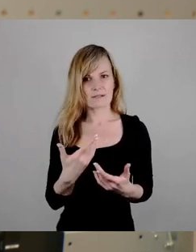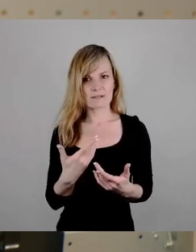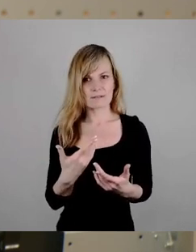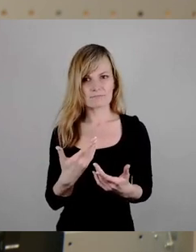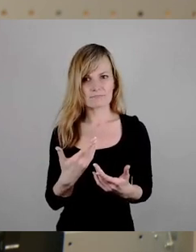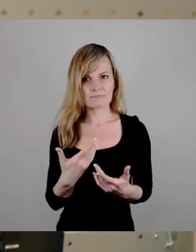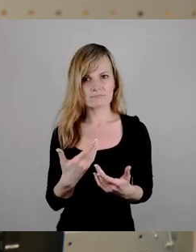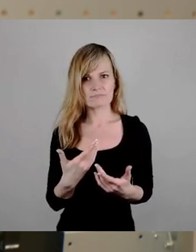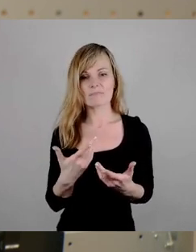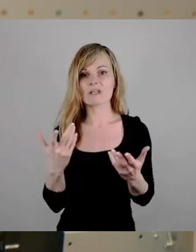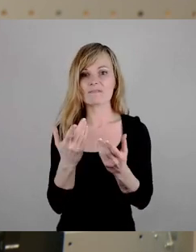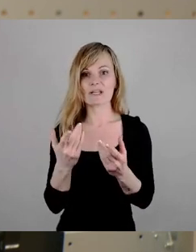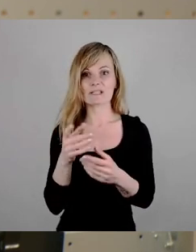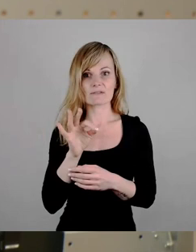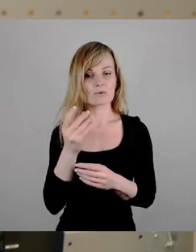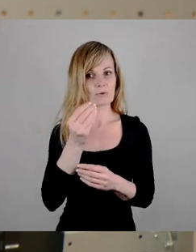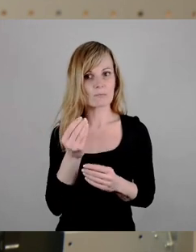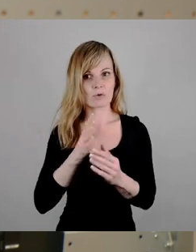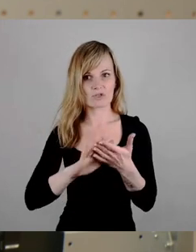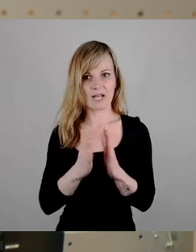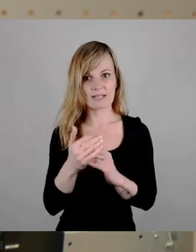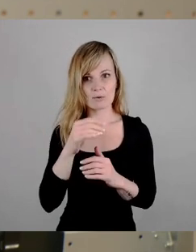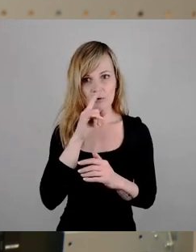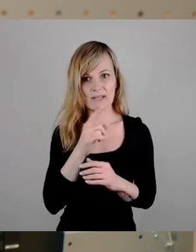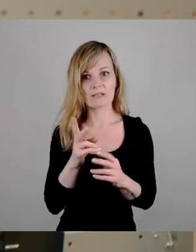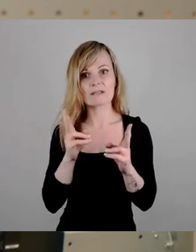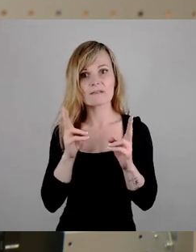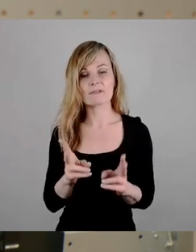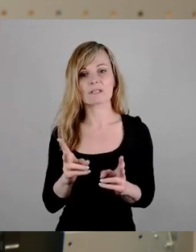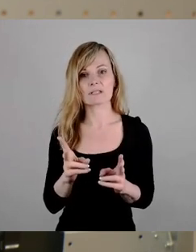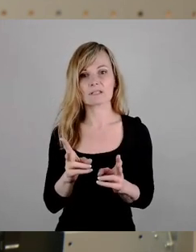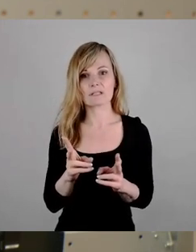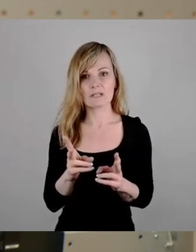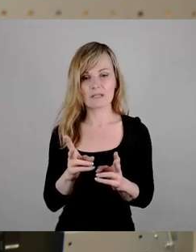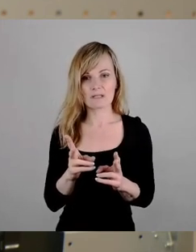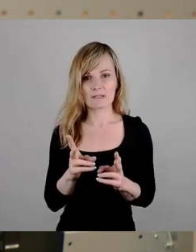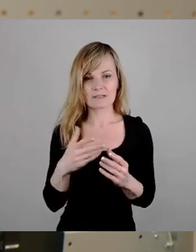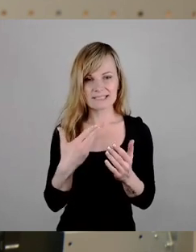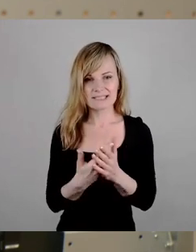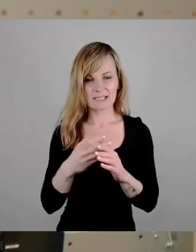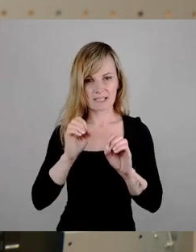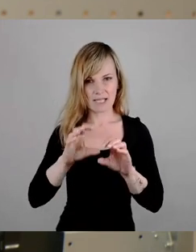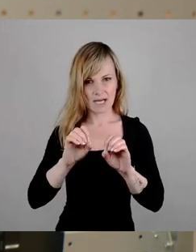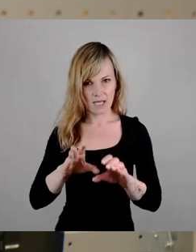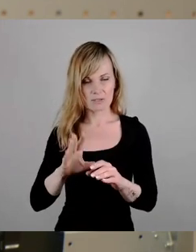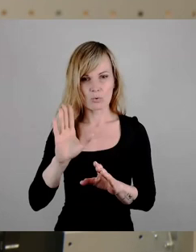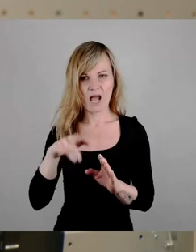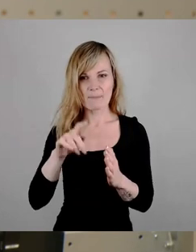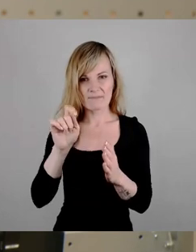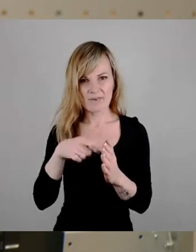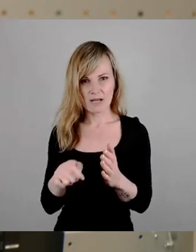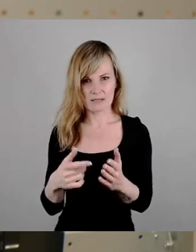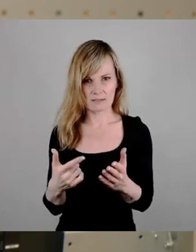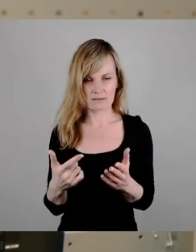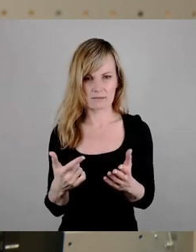Handlung, wenn man wirklich dann diese Deklaration wieder abwählt? Also